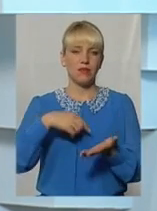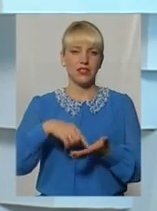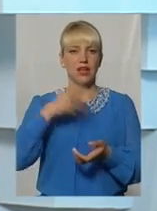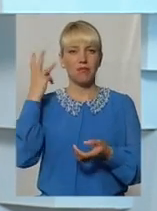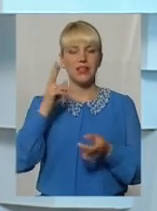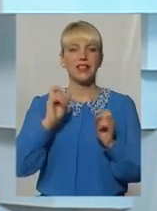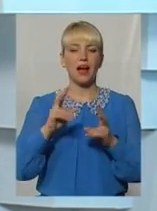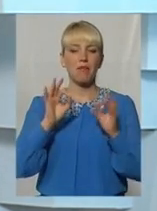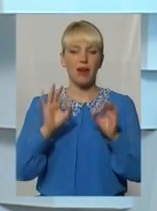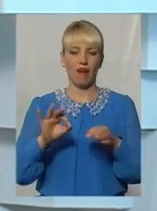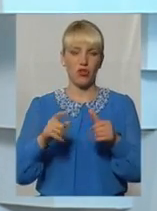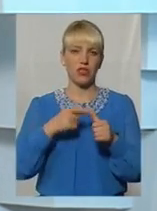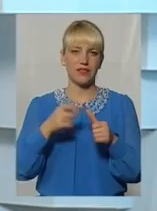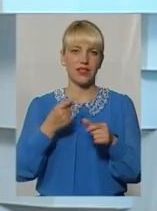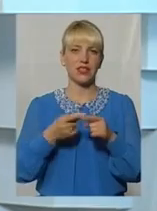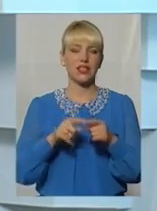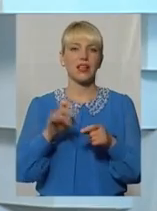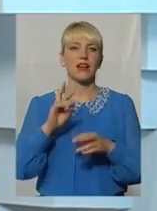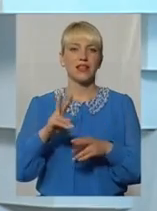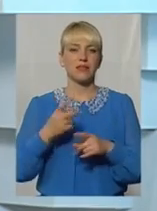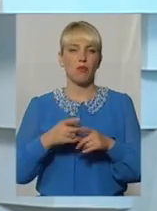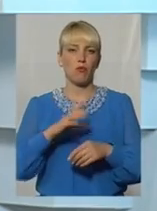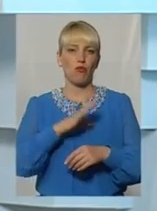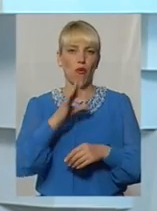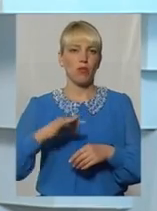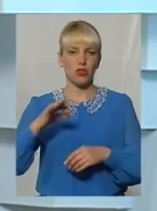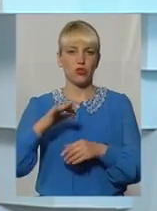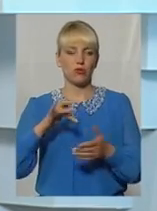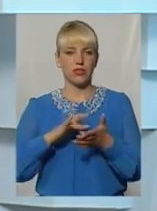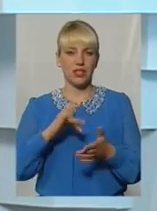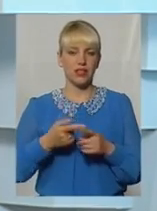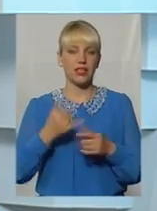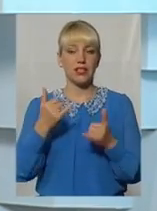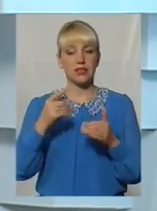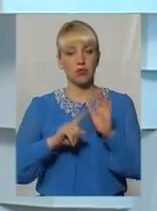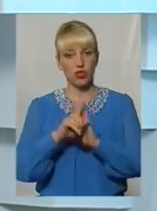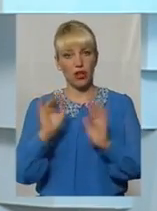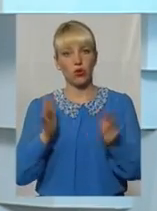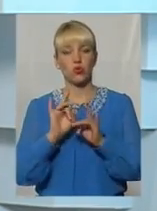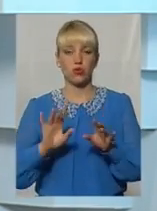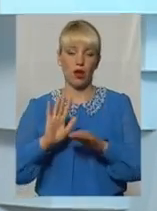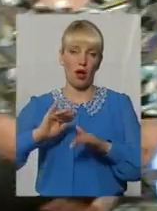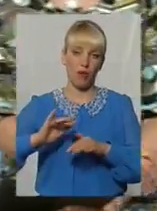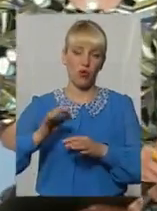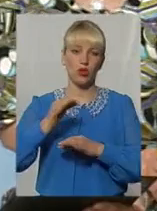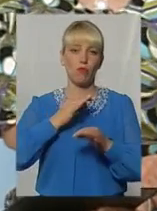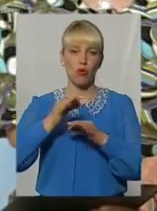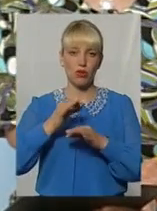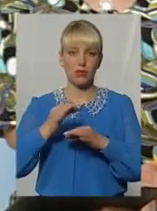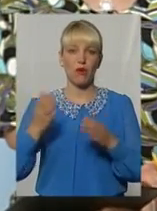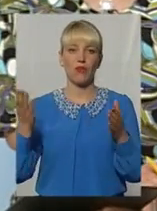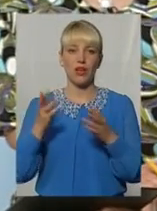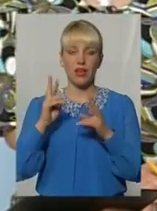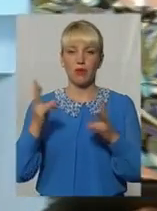центрі? Для того, аби згадати, як це відбувалося, прологом сюжета, далі розмова у студії. За яким чином має